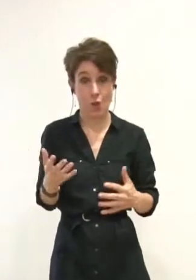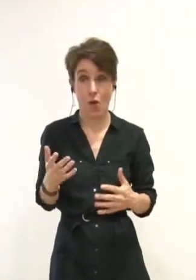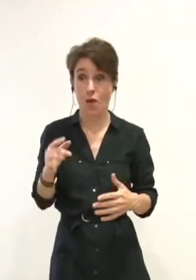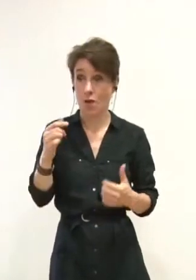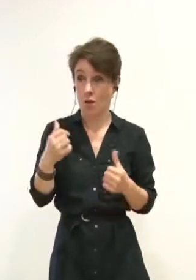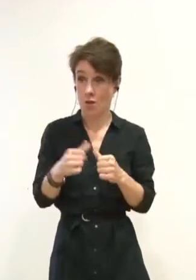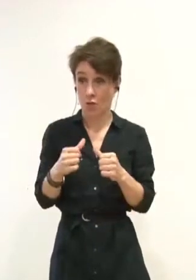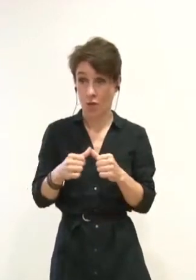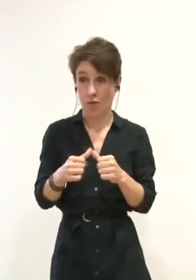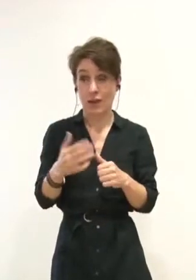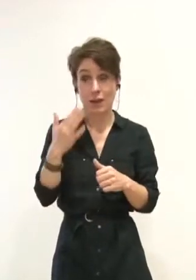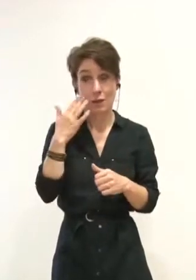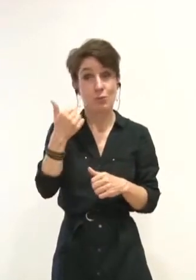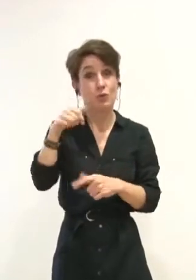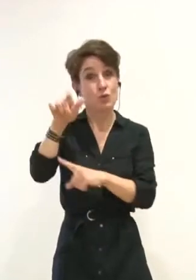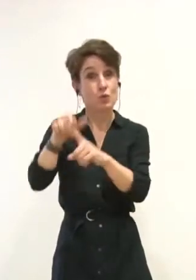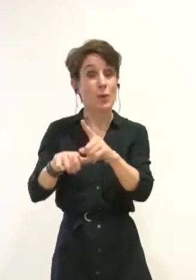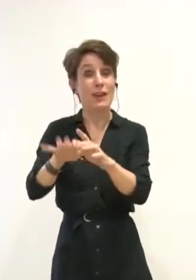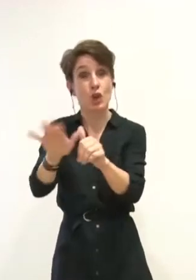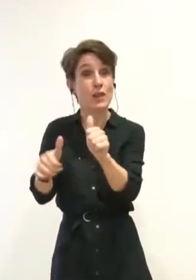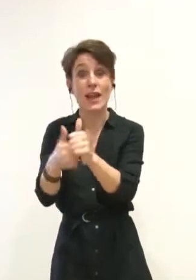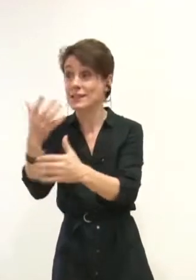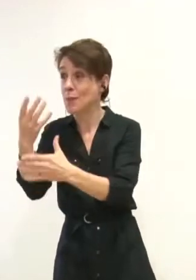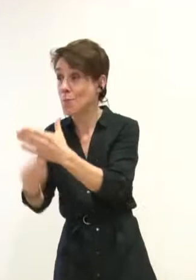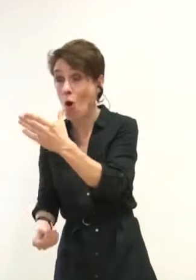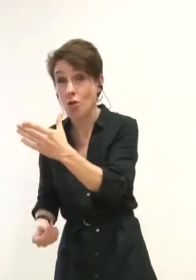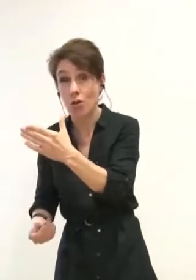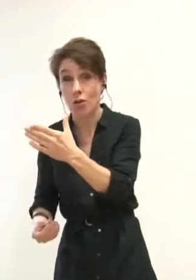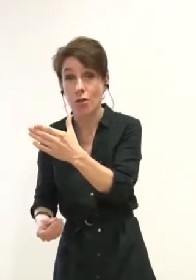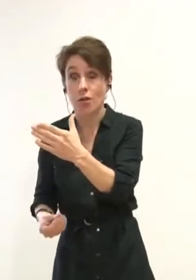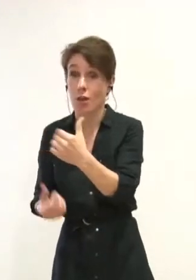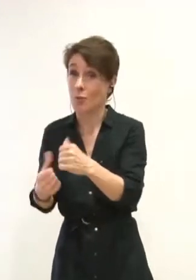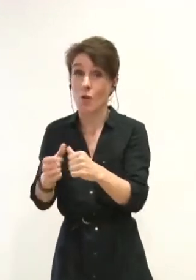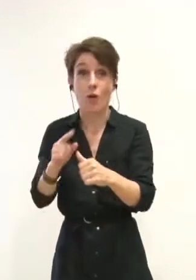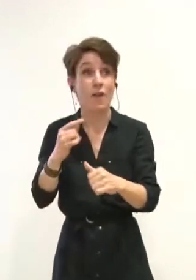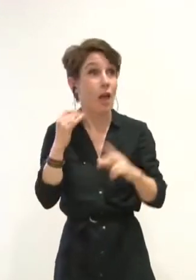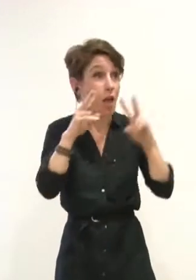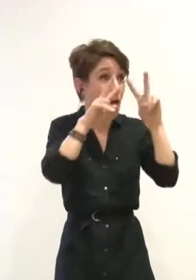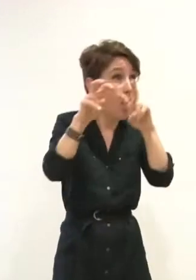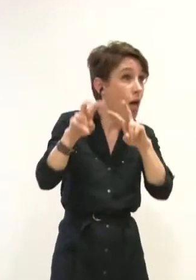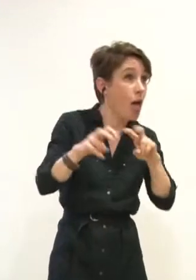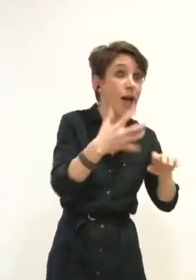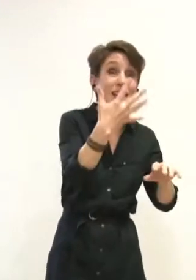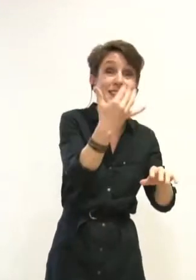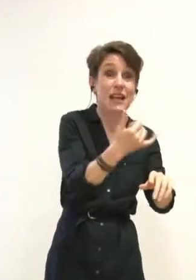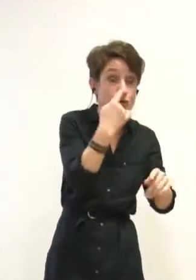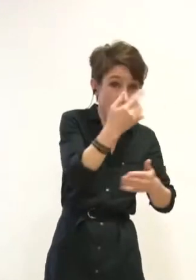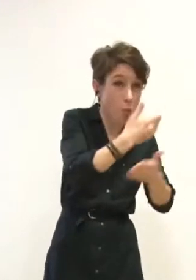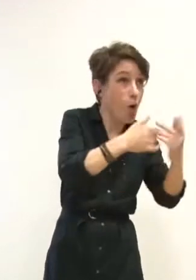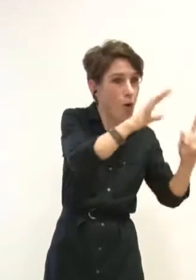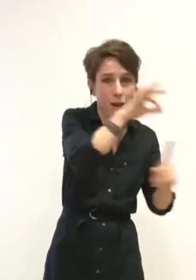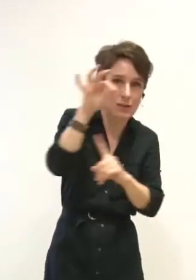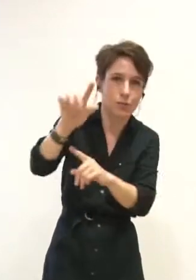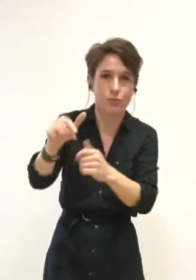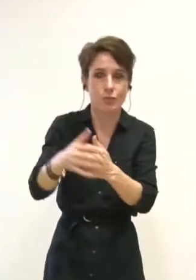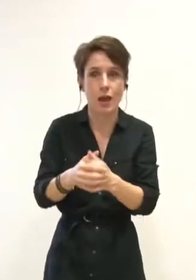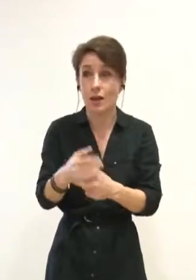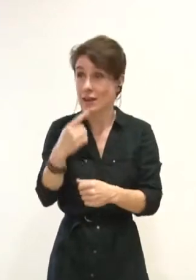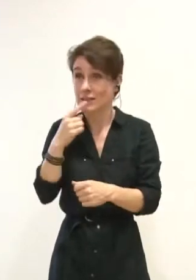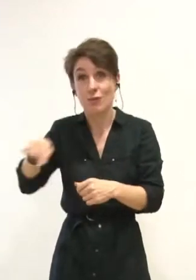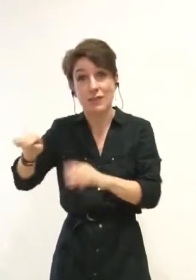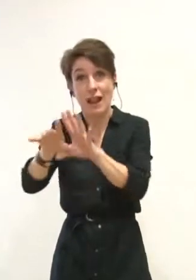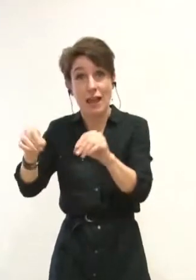jours pour remplacer une ATEM ou un agent d'entretien et leur travail est toujours réparti sur les agents présents et déjà